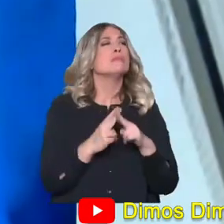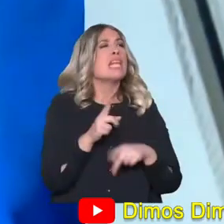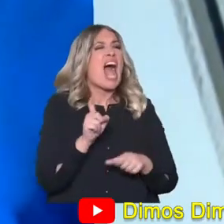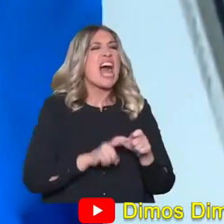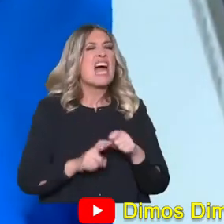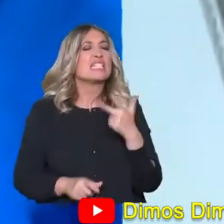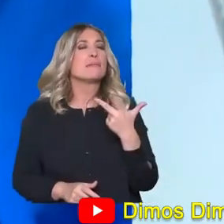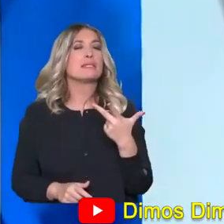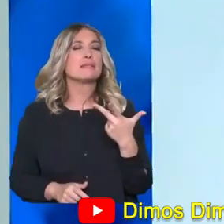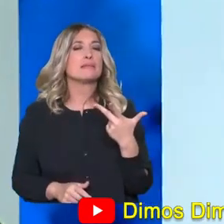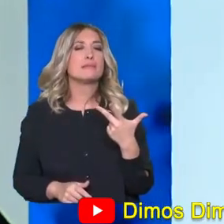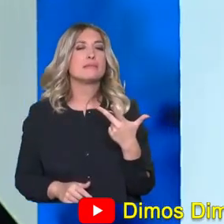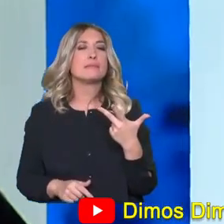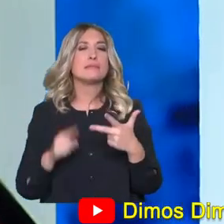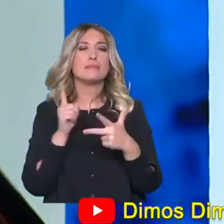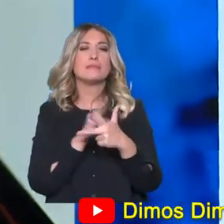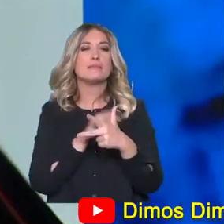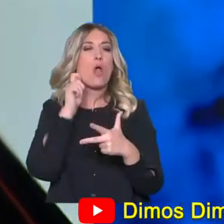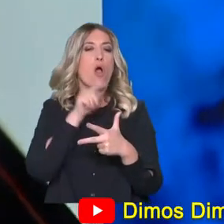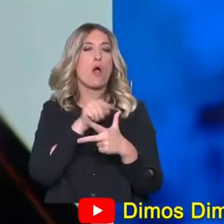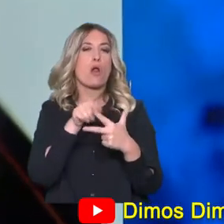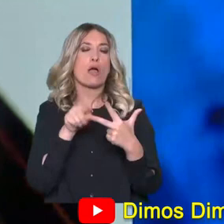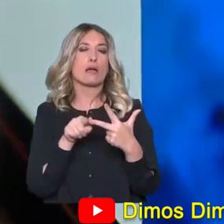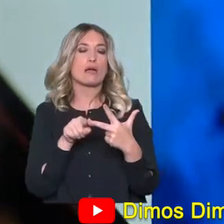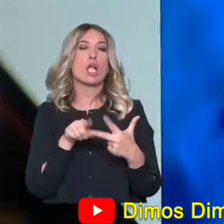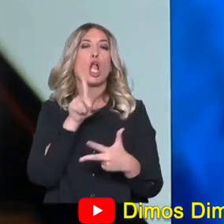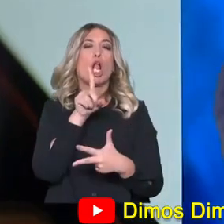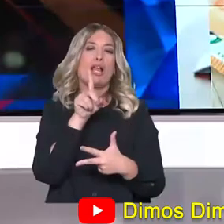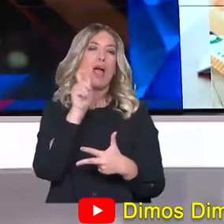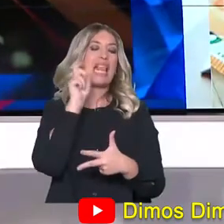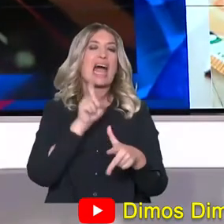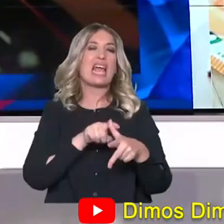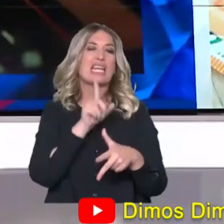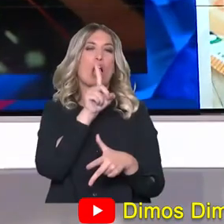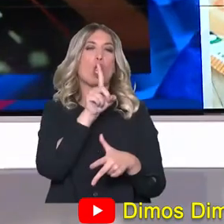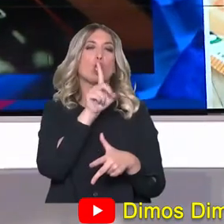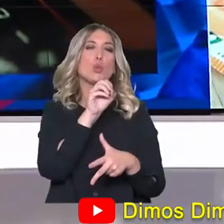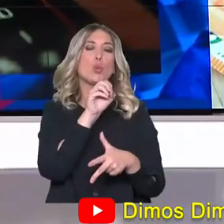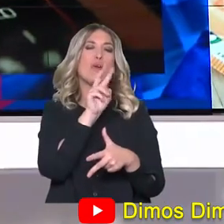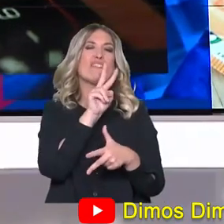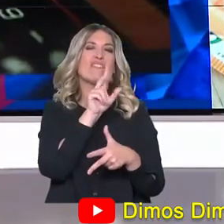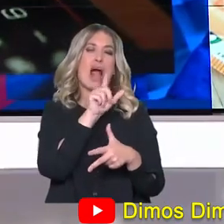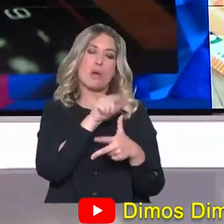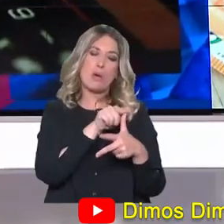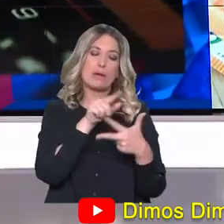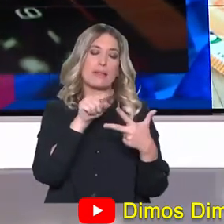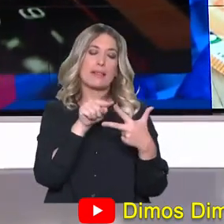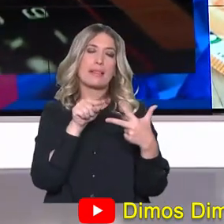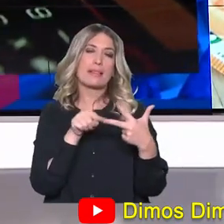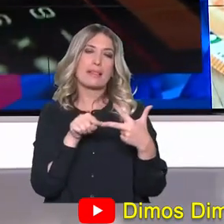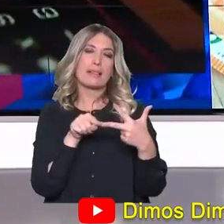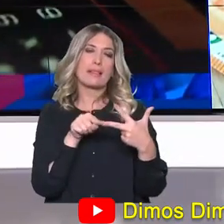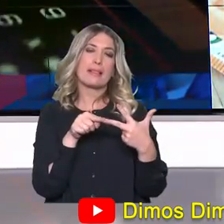Ήντρουμ, Σεπάλ και βέβαια η Ντουβάλιου. Είναι και τρεις-τέσσερις μικρότερες, οι οποίες έχουν μικρότερα χαρτοφυλάκια.